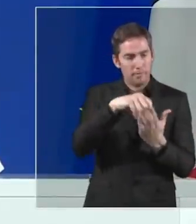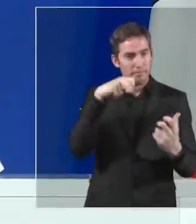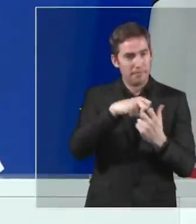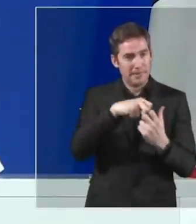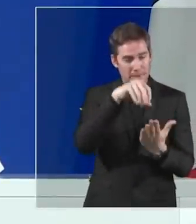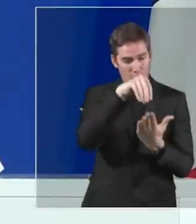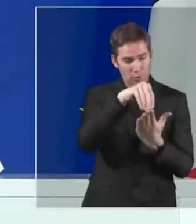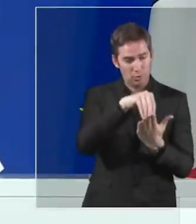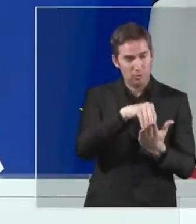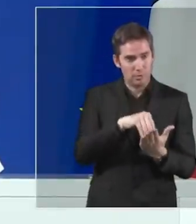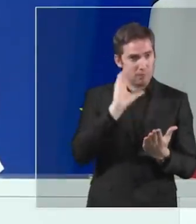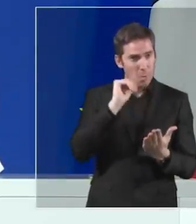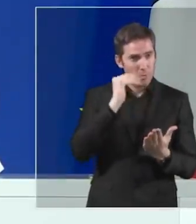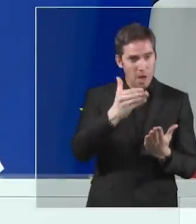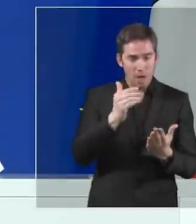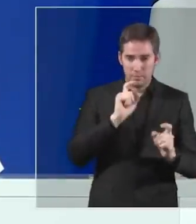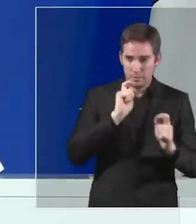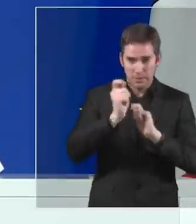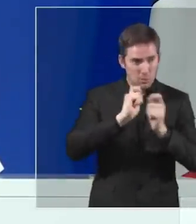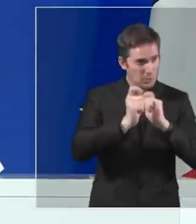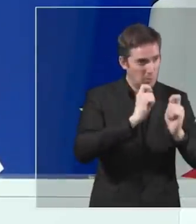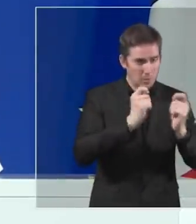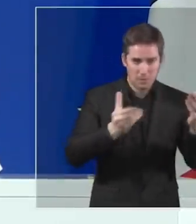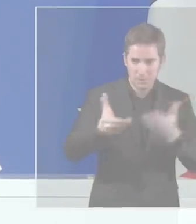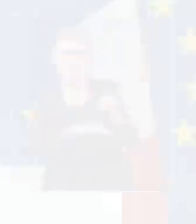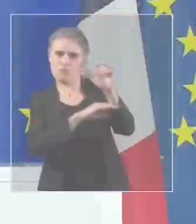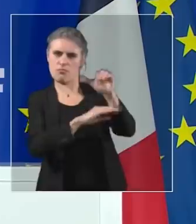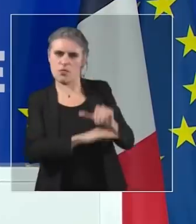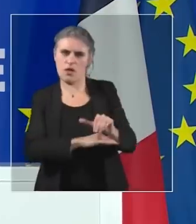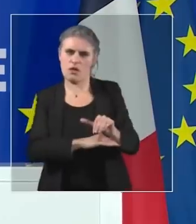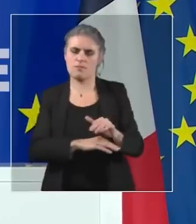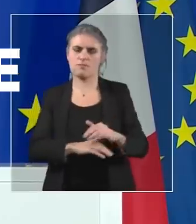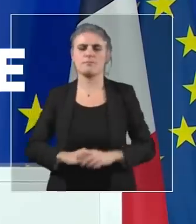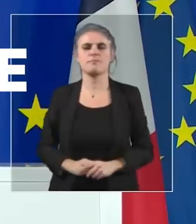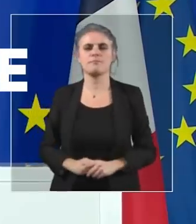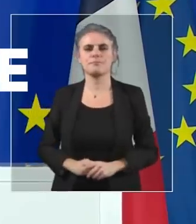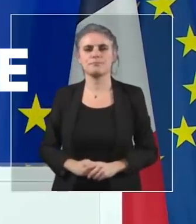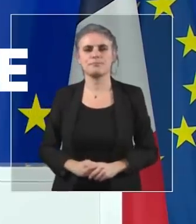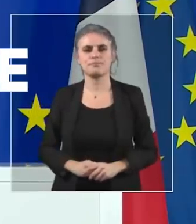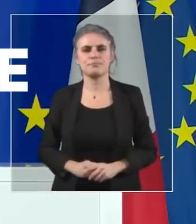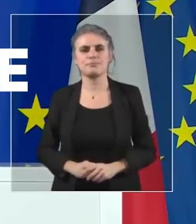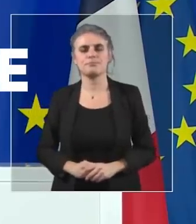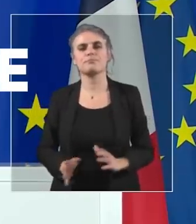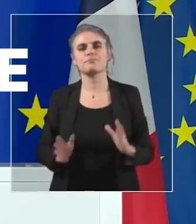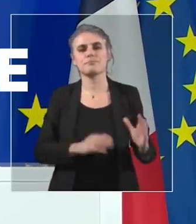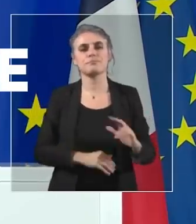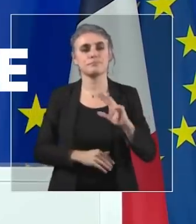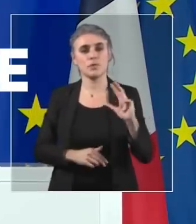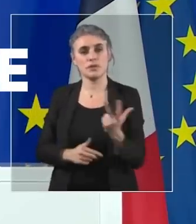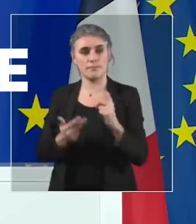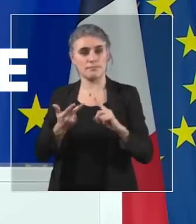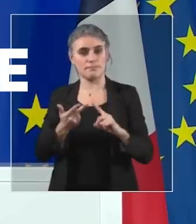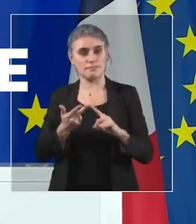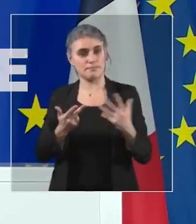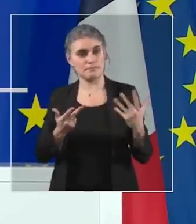Et donc il nous faut une discussion stratégique qui découle de cela. Troisième élément de ce nouveau modèle européen